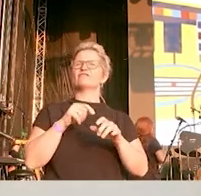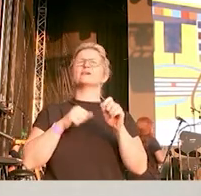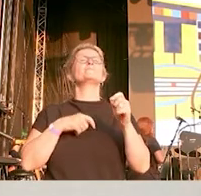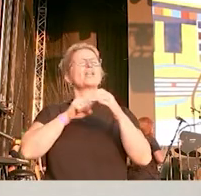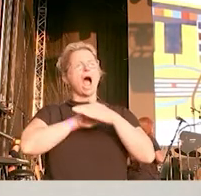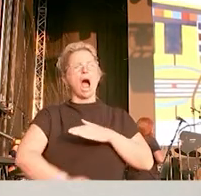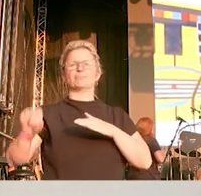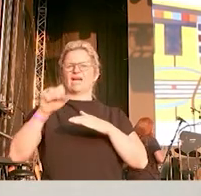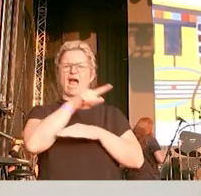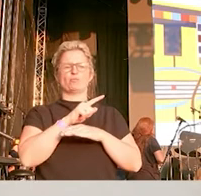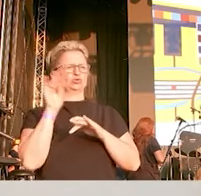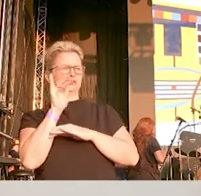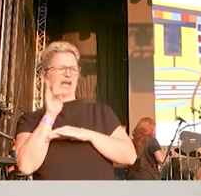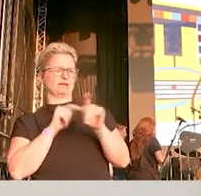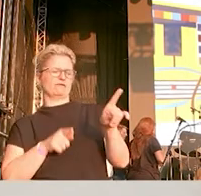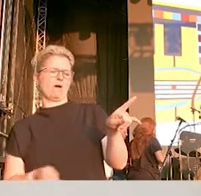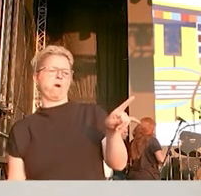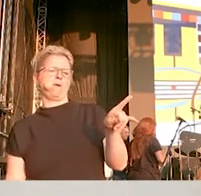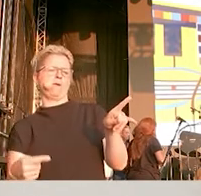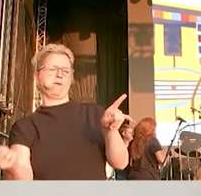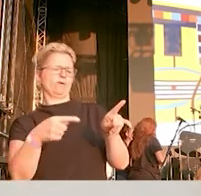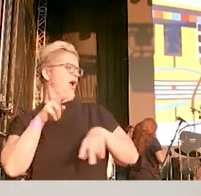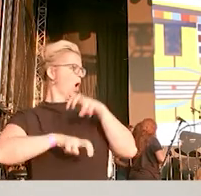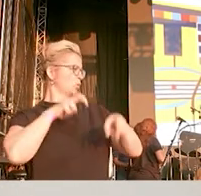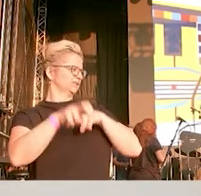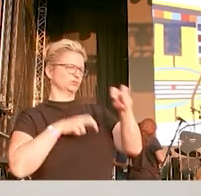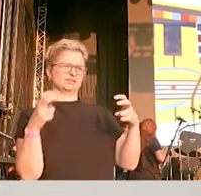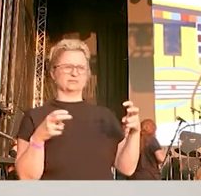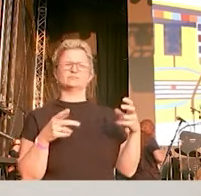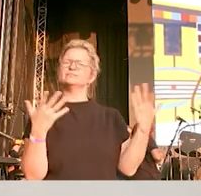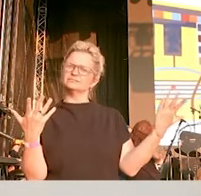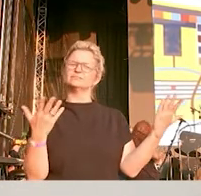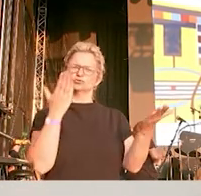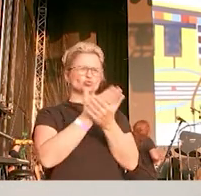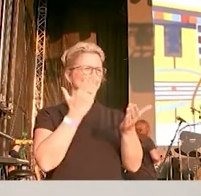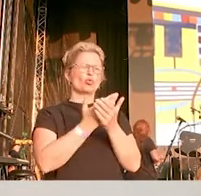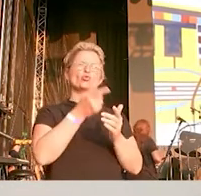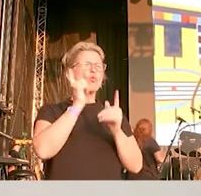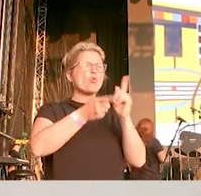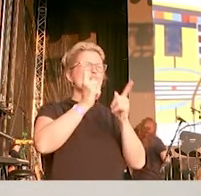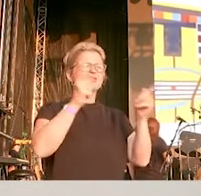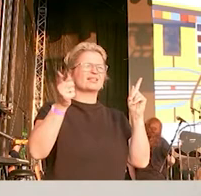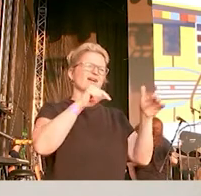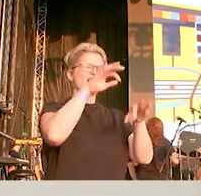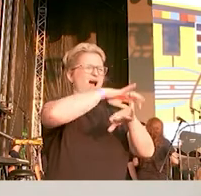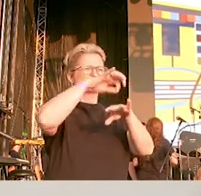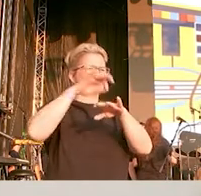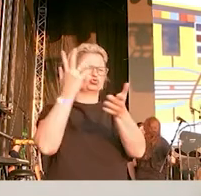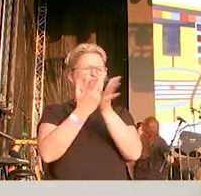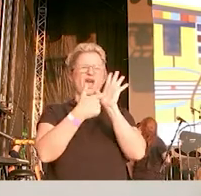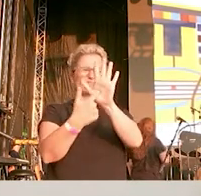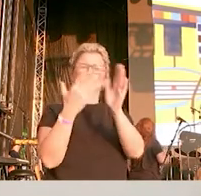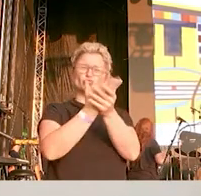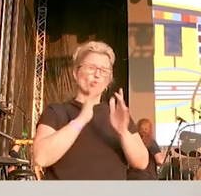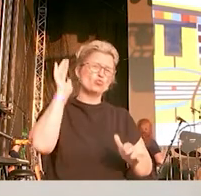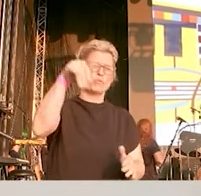Abtreibungsgegnern, die aus dem Hinterhalt denunziatorisch hunderte von Ärzten angezeigt haben schon über zehn Jahre